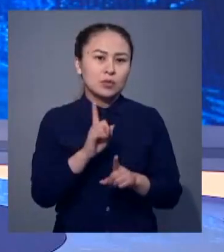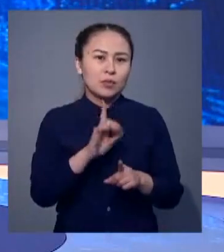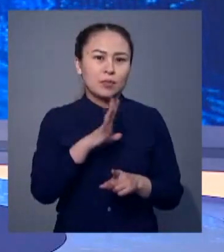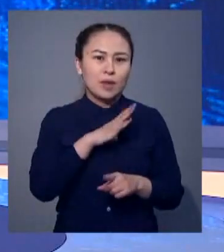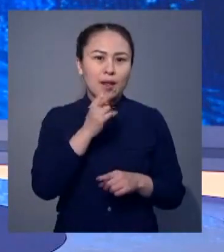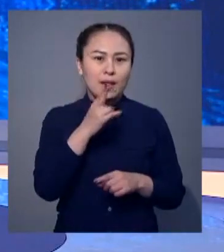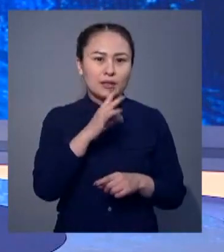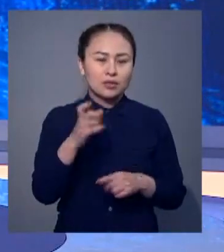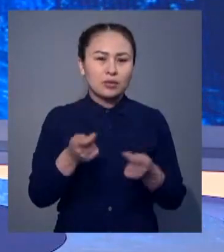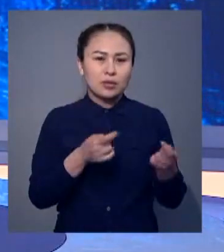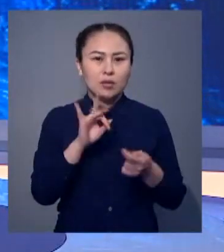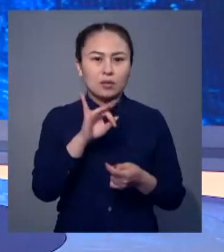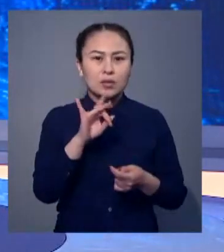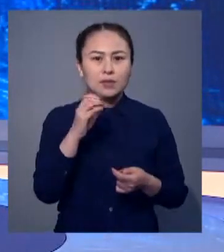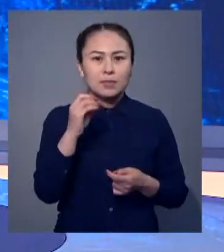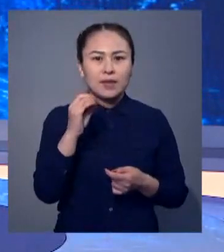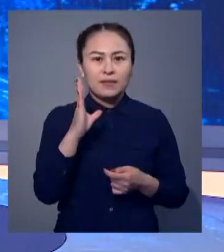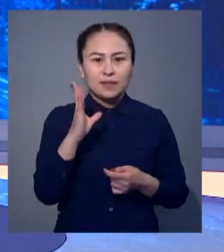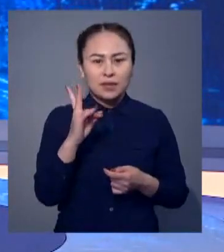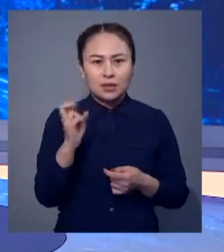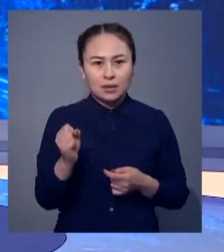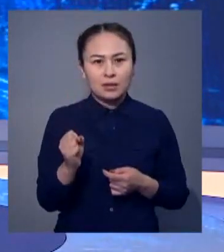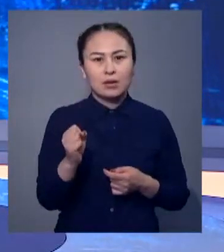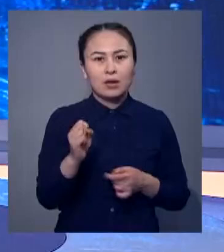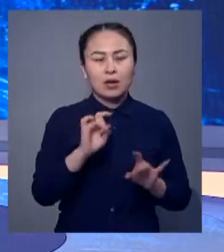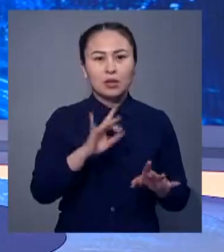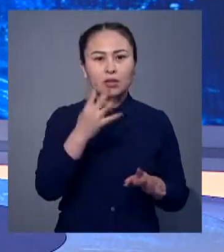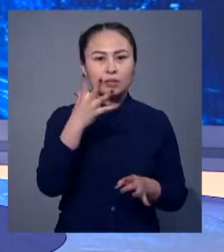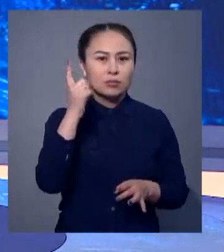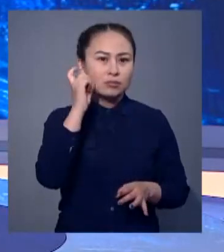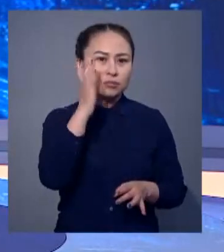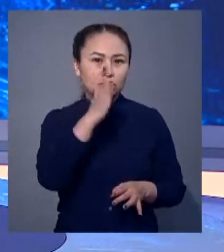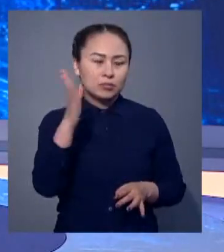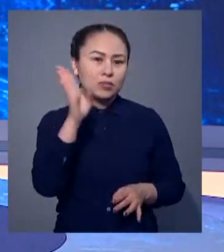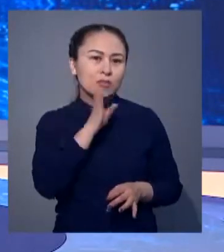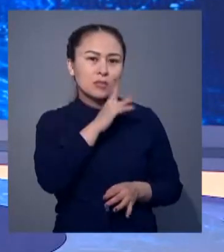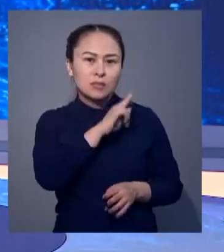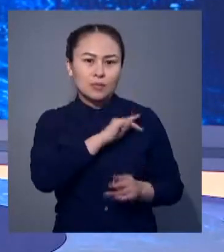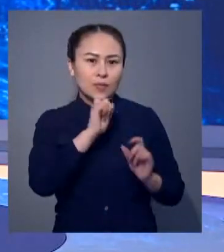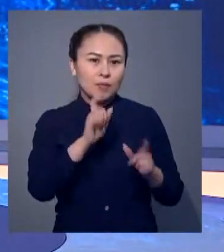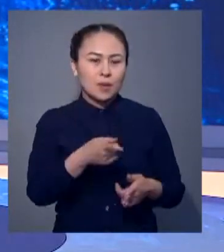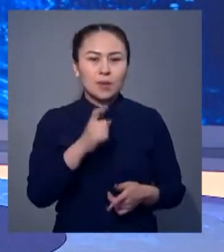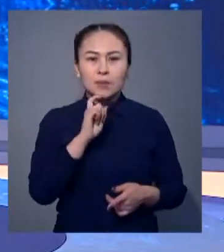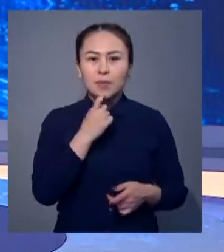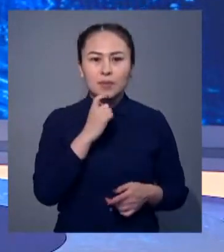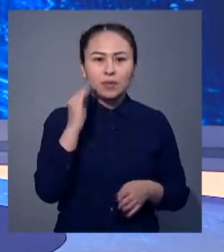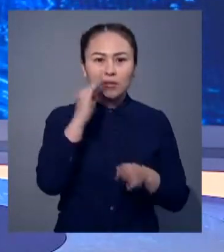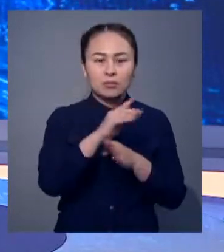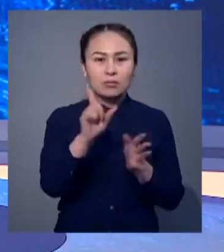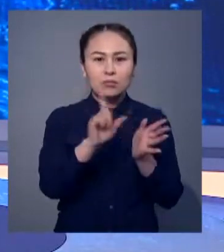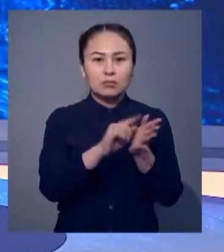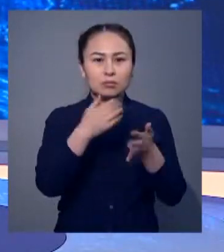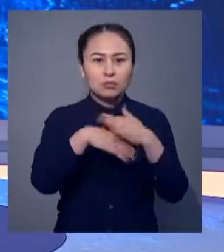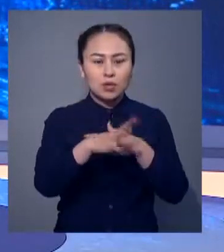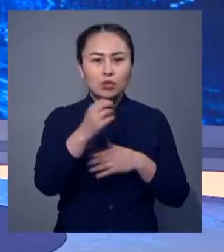кездескен. Алиянс жетекшісі Раушан Сәрсенбайваның айтуынша 45 жастан асқан әйелдердің жұмысқа орналасы оғайын. Ал олардың зейінетке